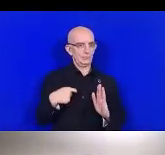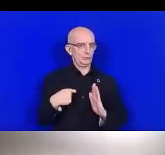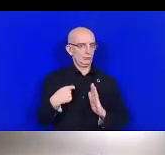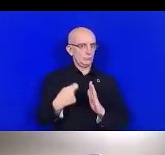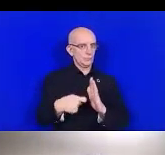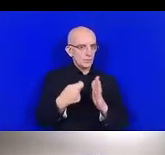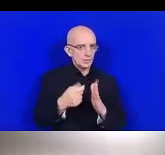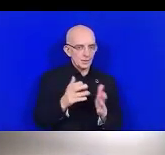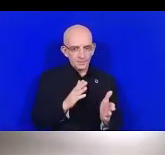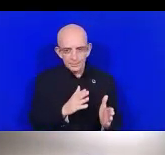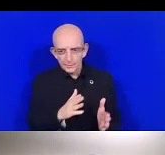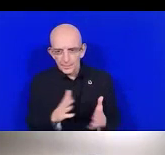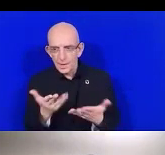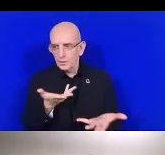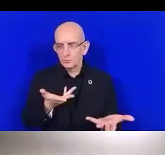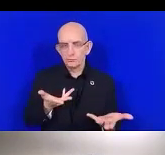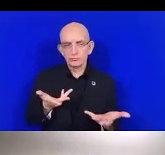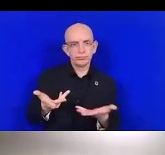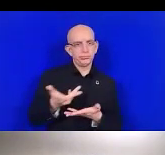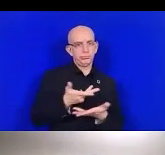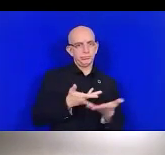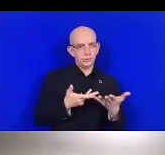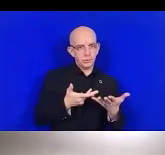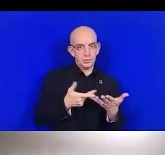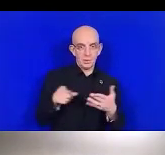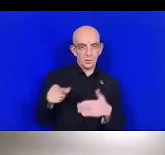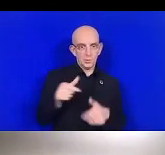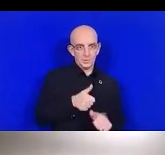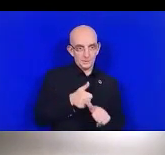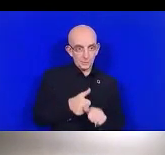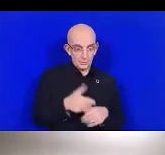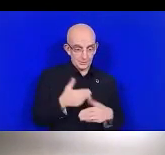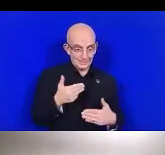En tant qu'action recommandée, il était très important.